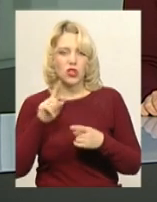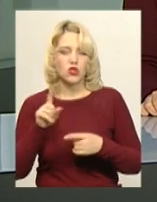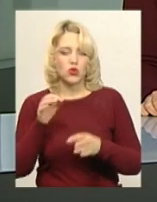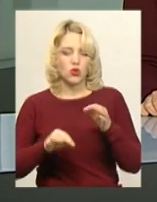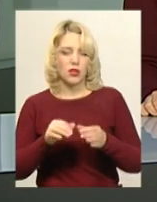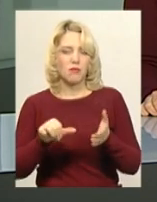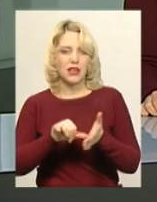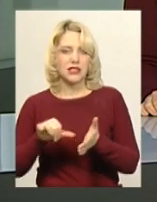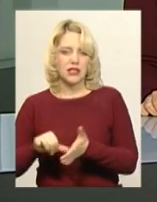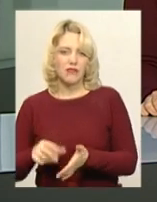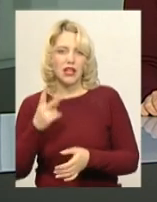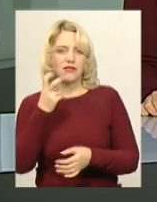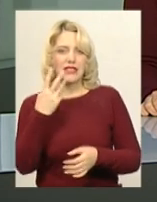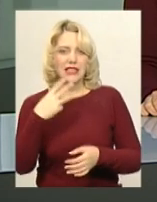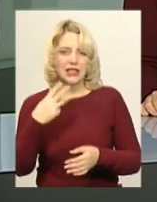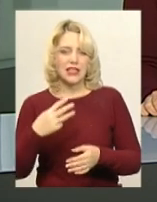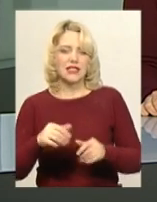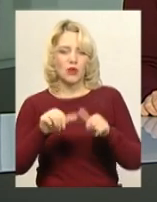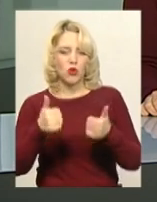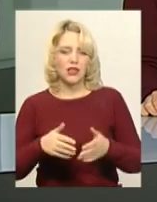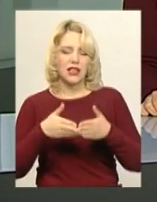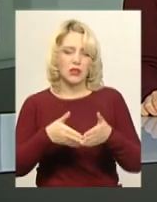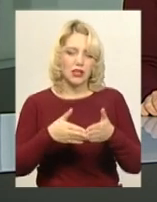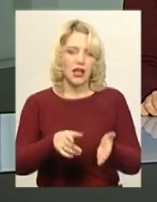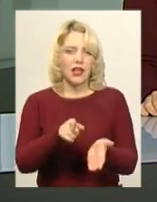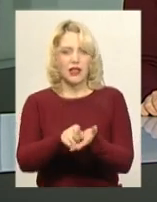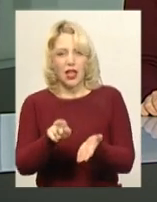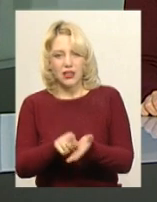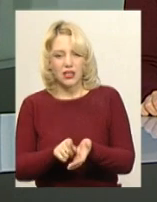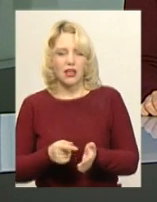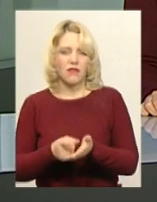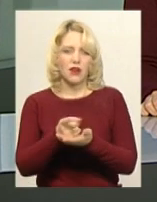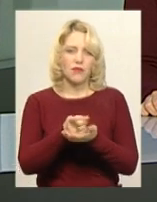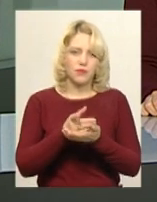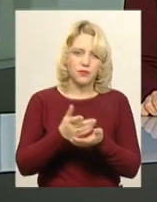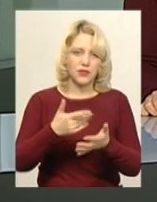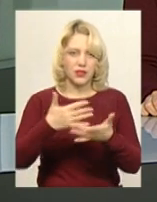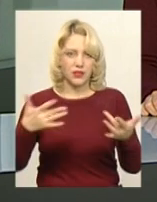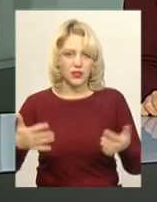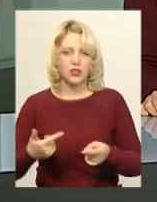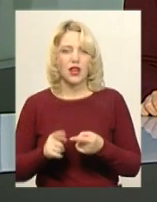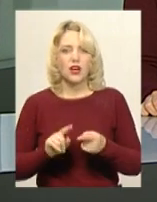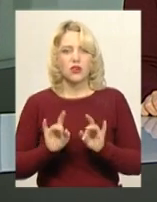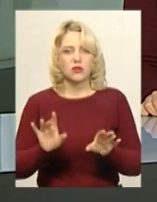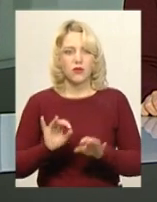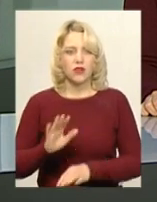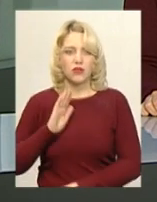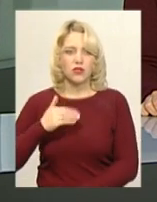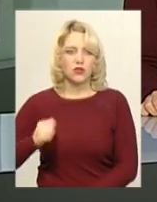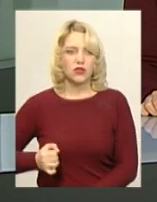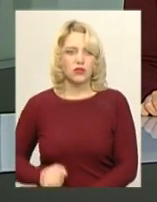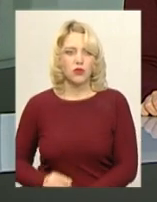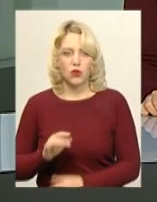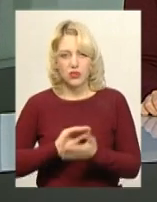представили 230 моделей суден, танків, ракет, гармат, літаків, підводних човнів і не тільки. Розповідає Світлана Поробок.